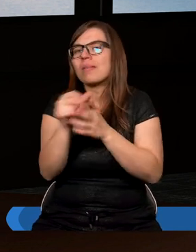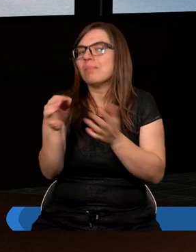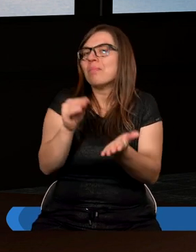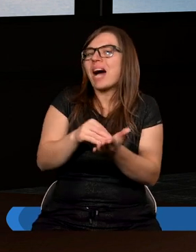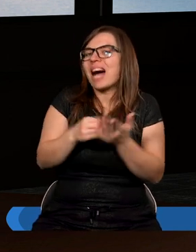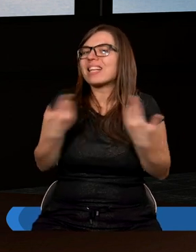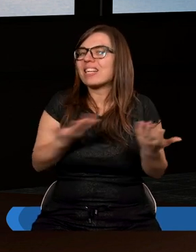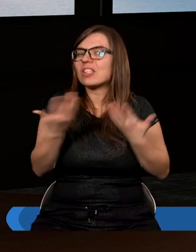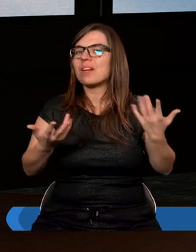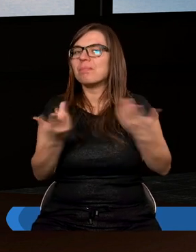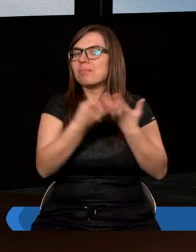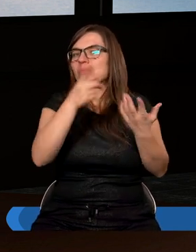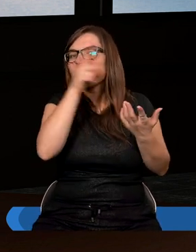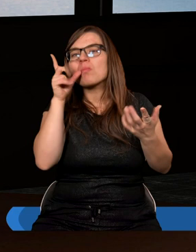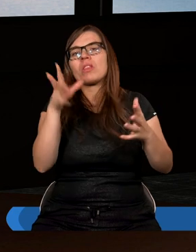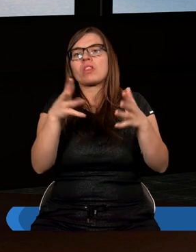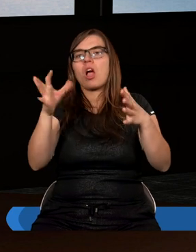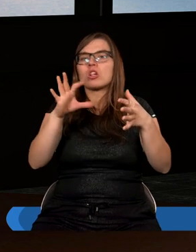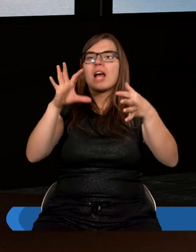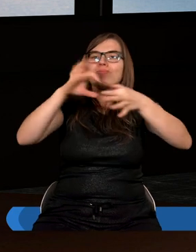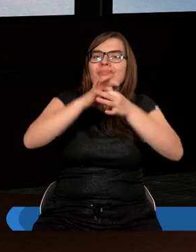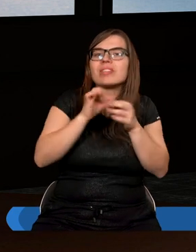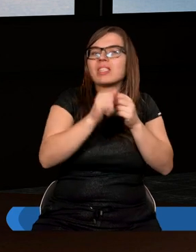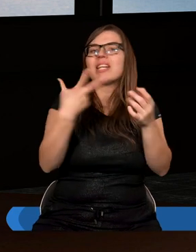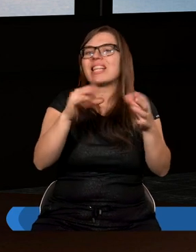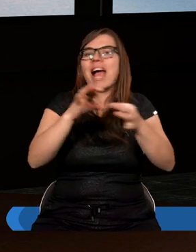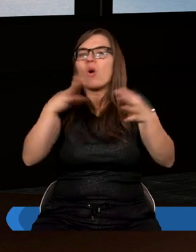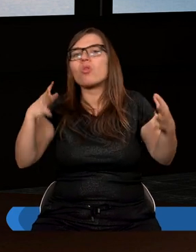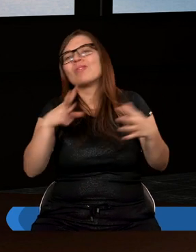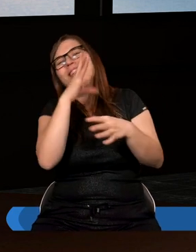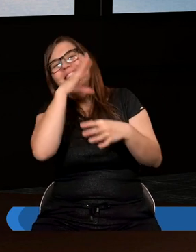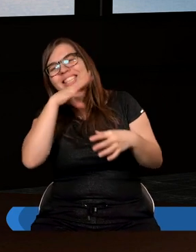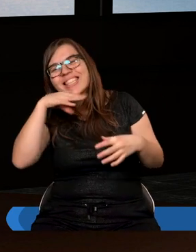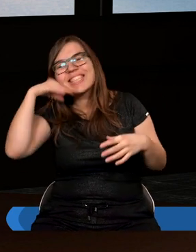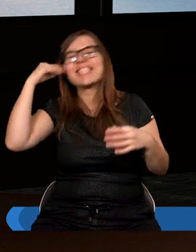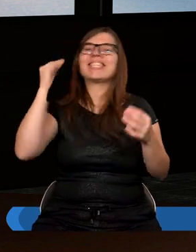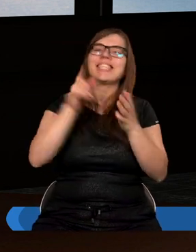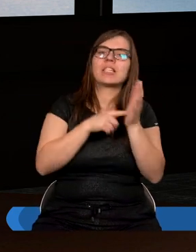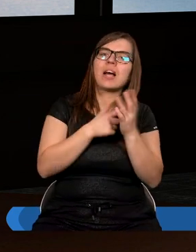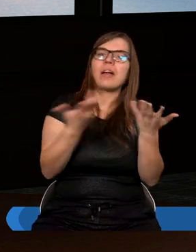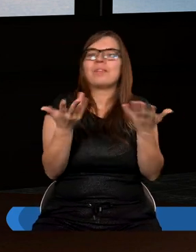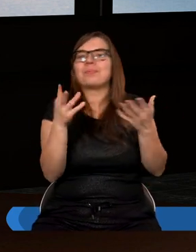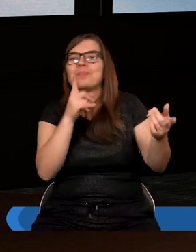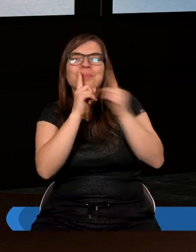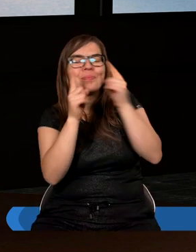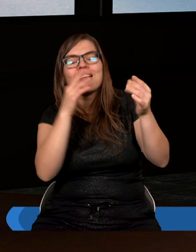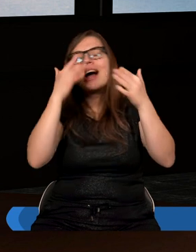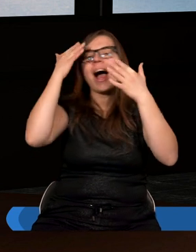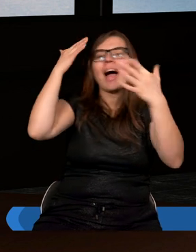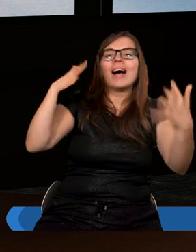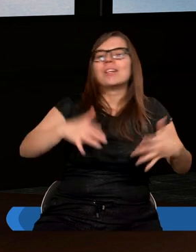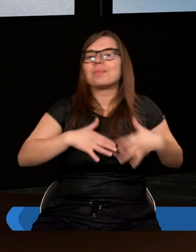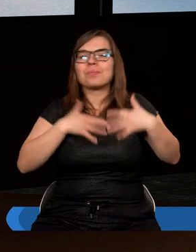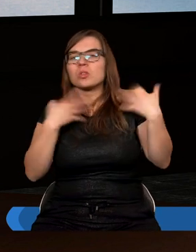wśród przyjaciół, kiedy są rozłączeni, uśmiechają się do siebie, cały czas są weseli, jacyś rozmarzeni, cały czas by chcieli